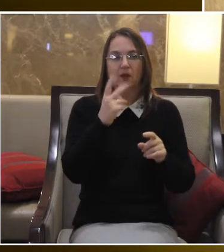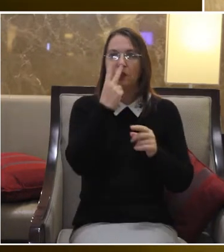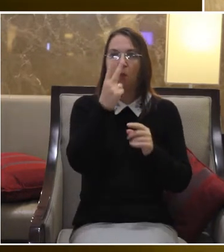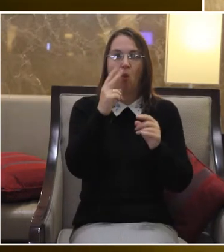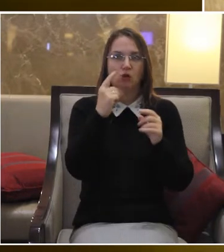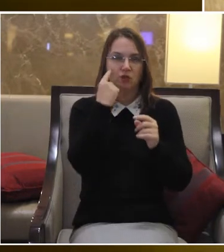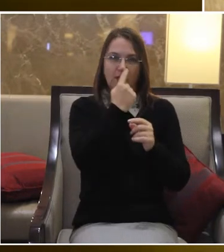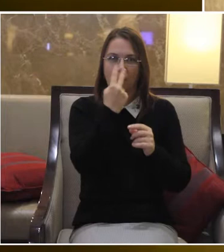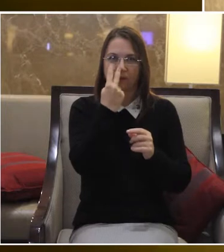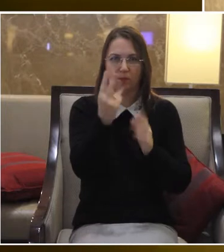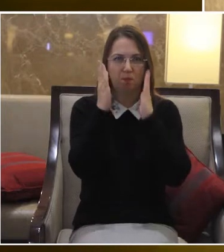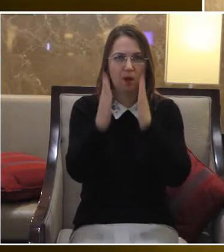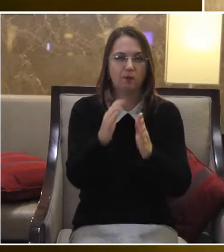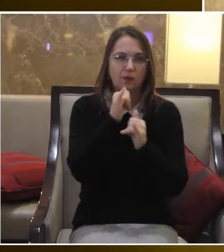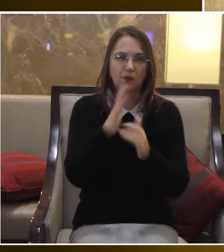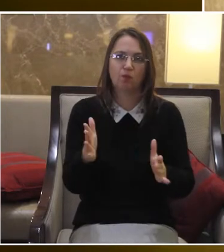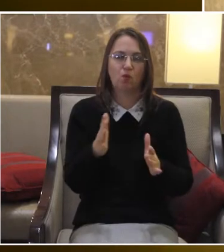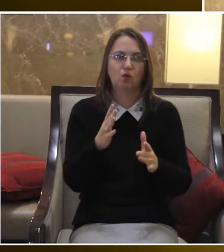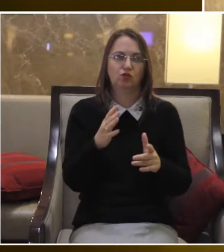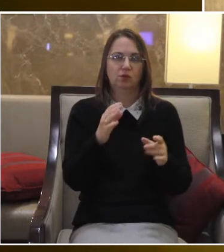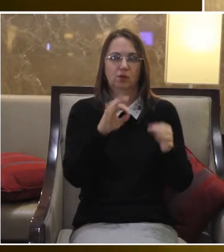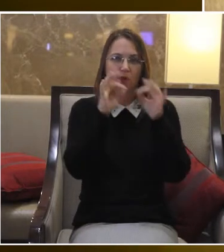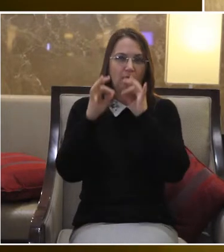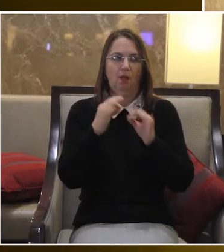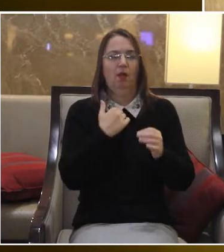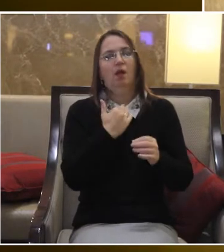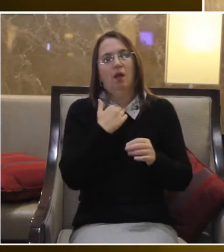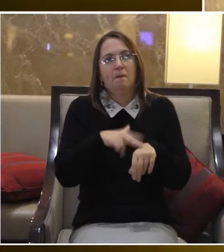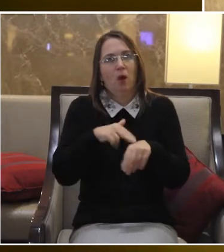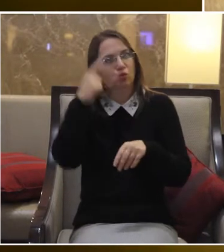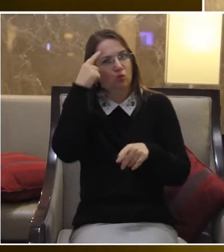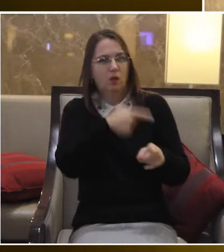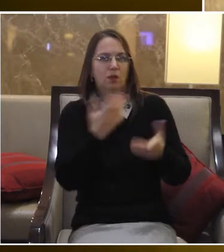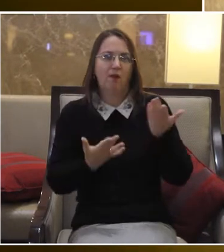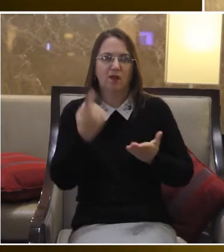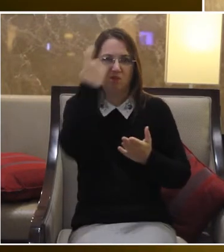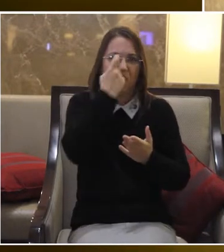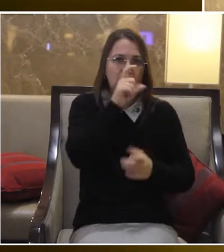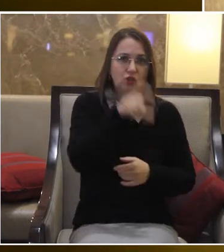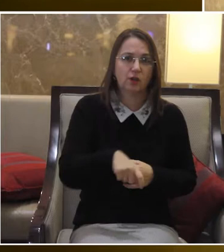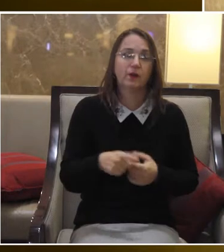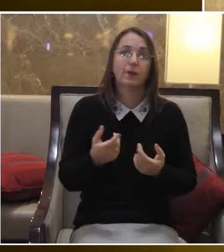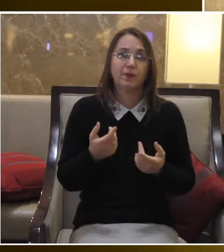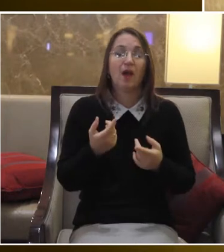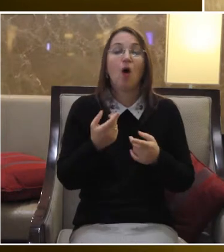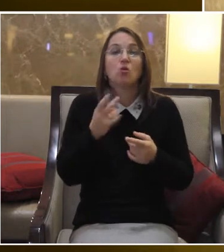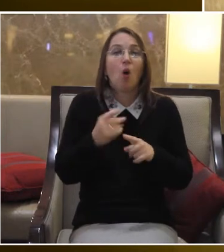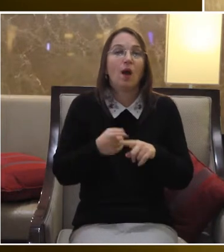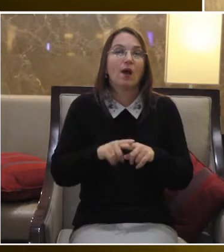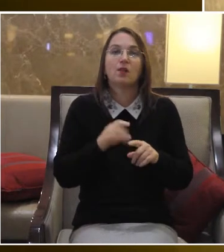певному предметі Це якраз в результаті певного захворювання, а не